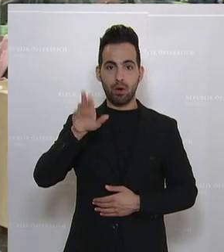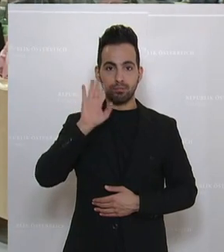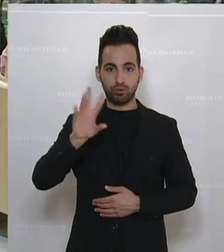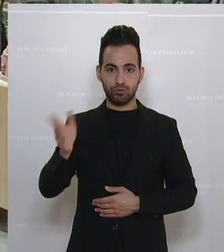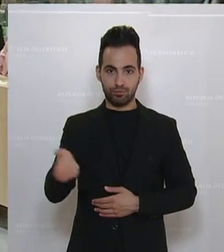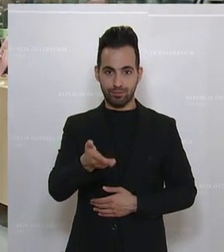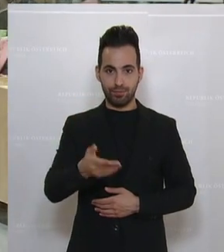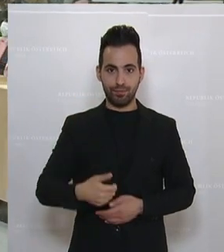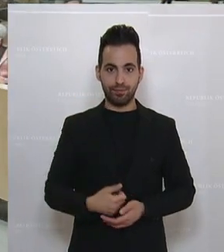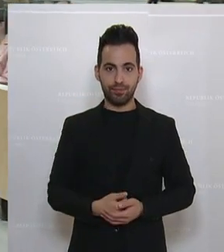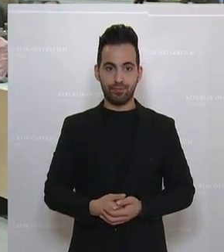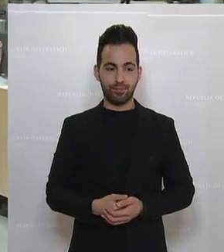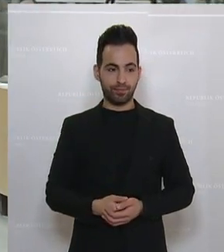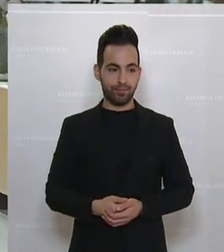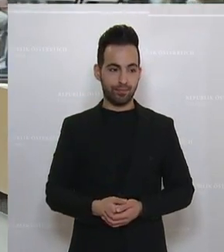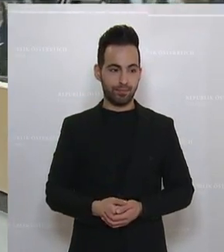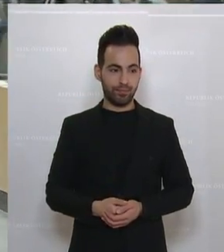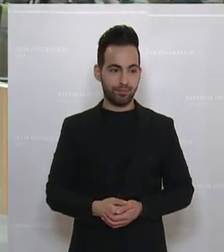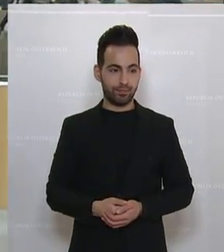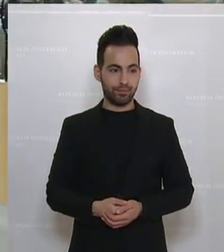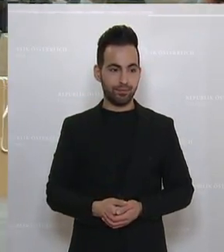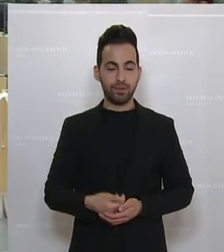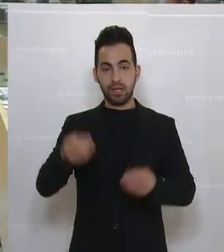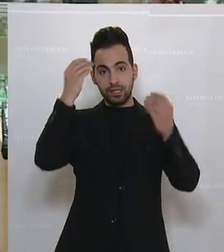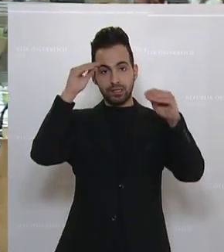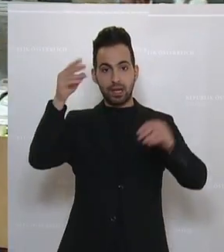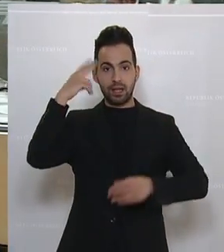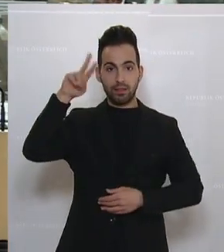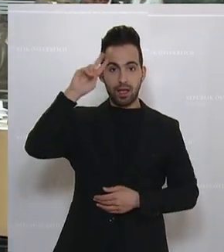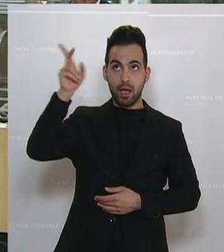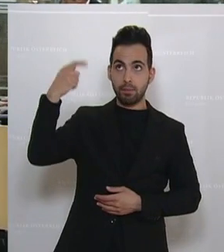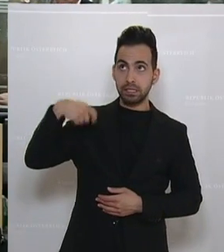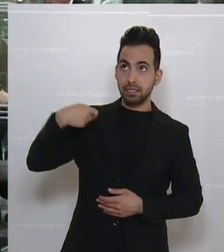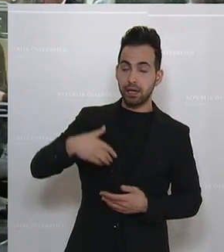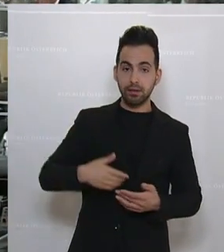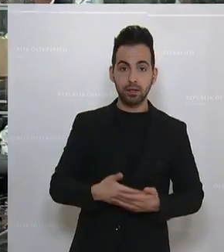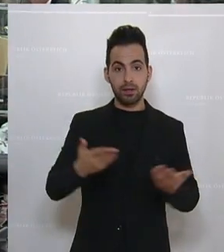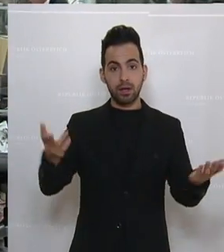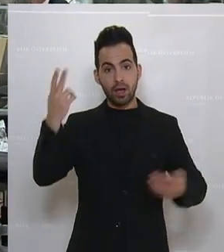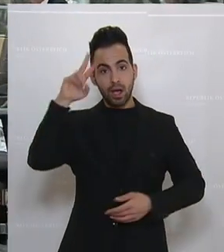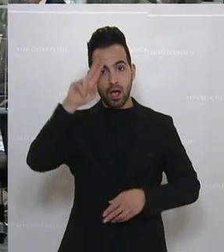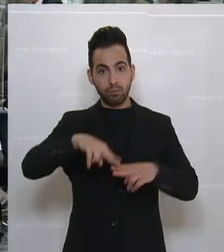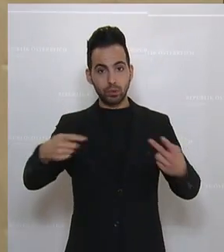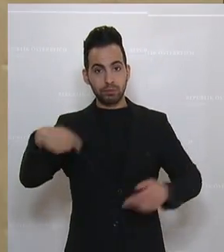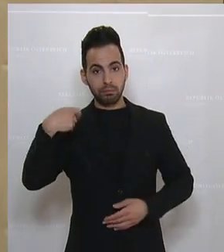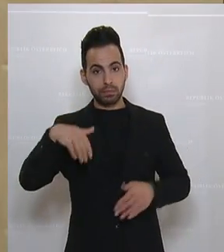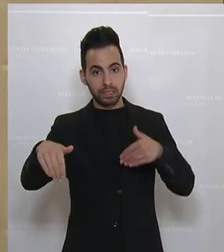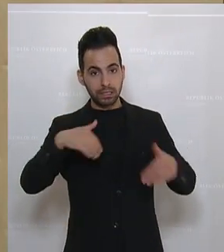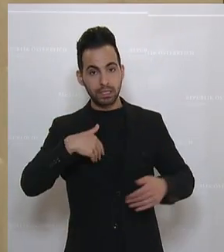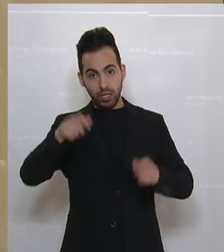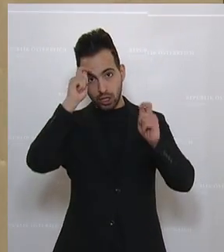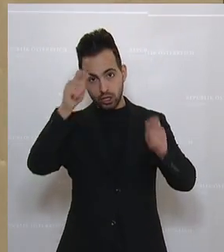und Hannes Ames-Bauer von der FPÖ ist am Wort. Sehr geehrter Herr Präsident, Herr Bundesminister, geschätzte